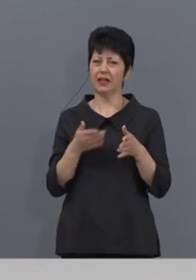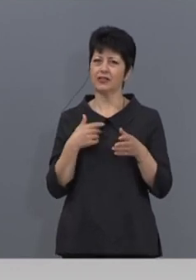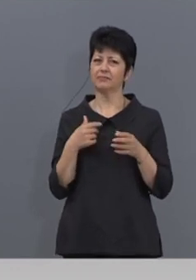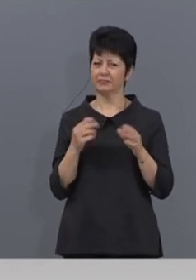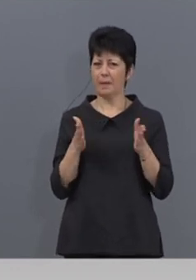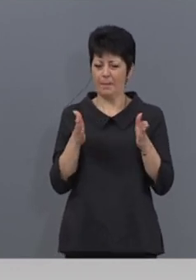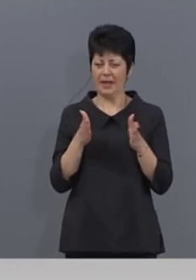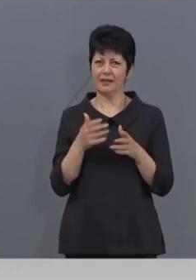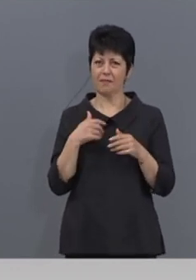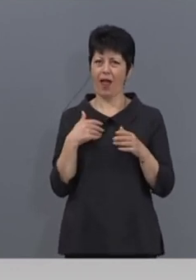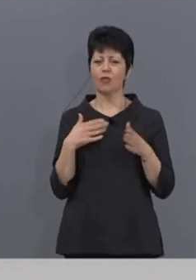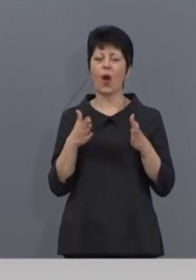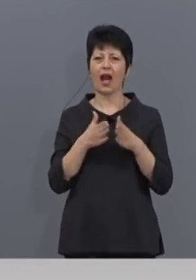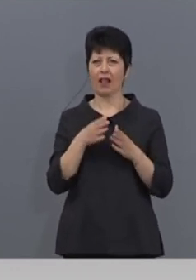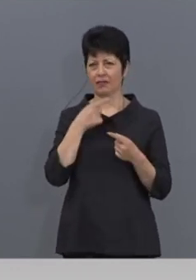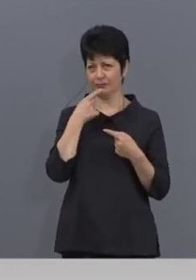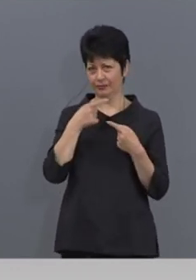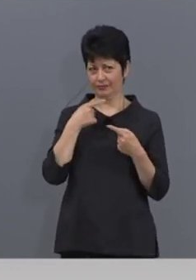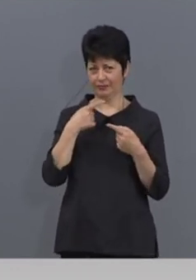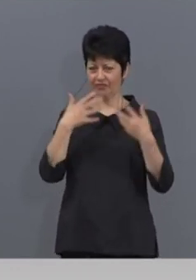кратък в тържеските данни.